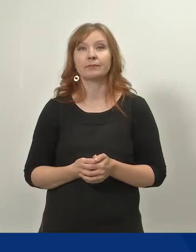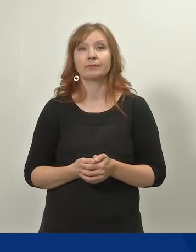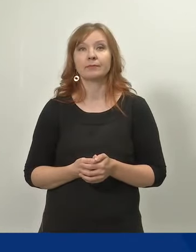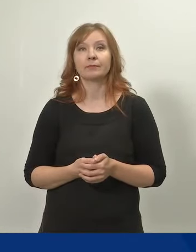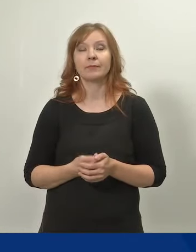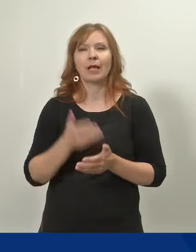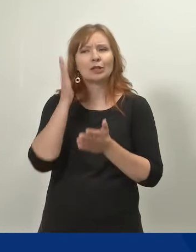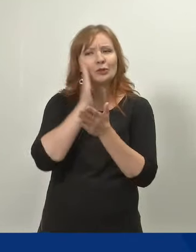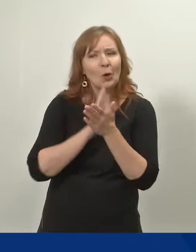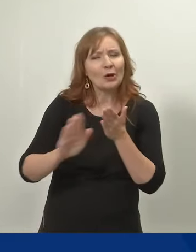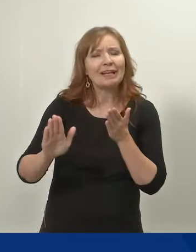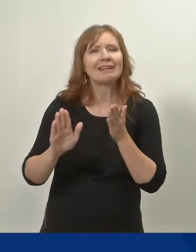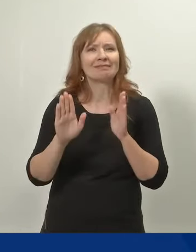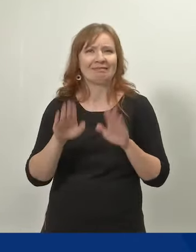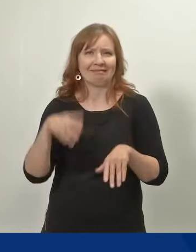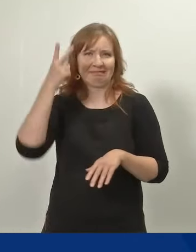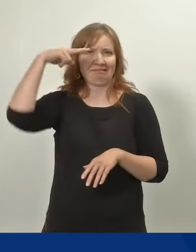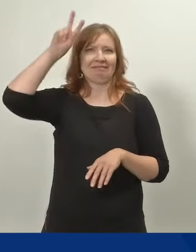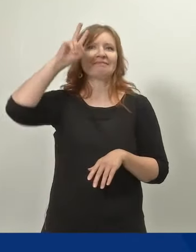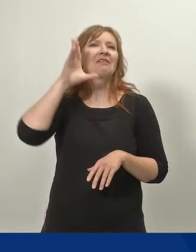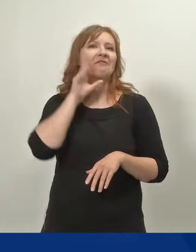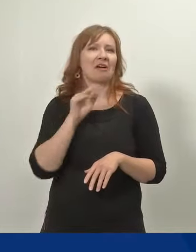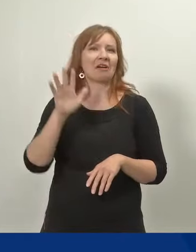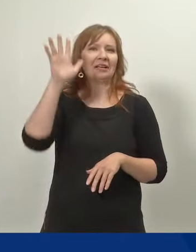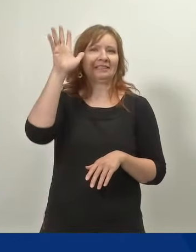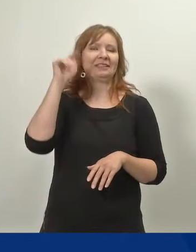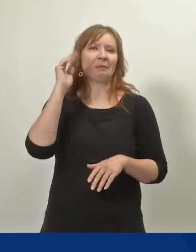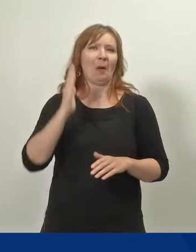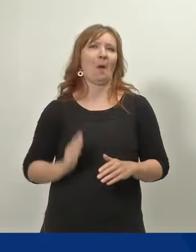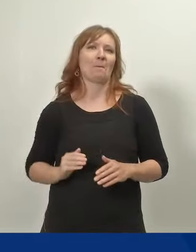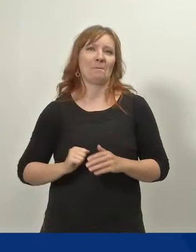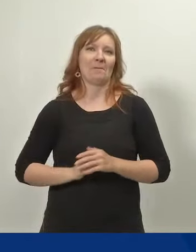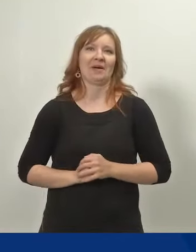Sori, mulla oli jäänyt nyt vanha käsi, otan sen alas.